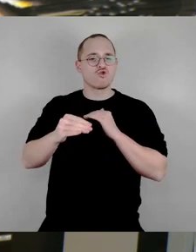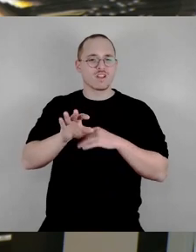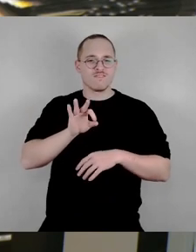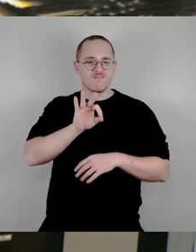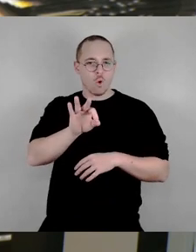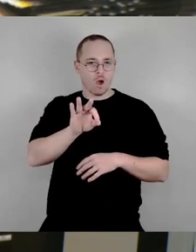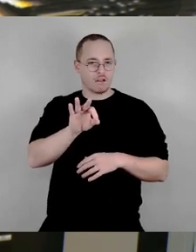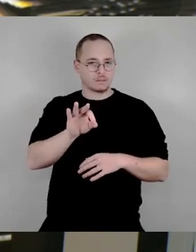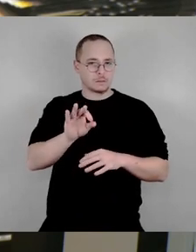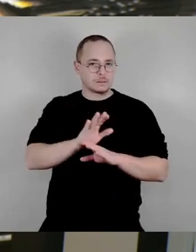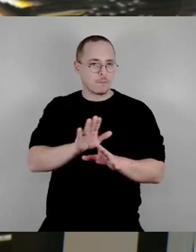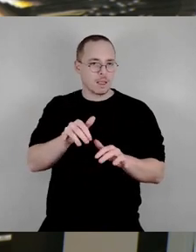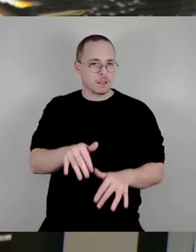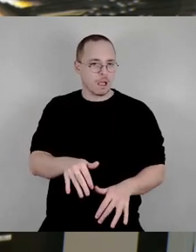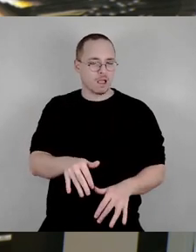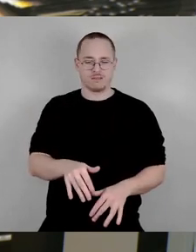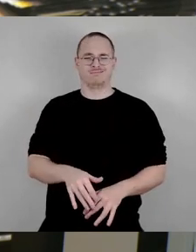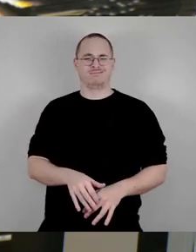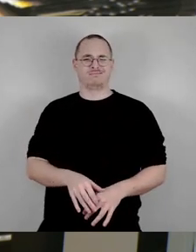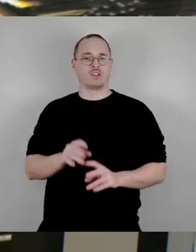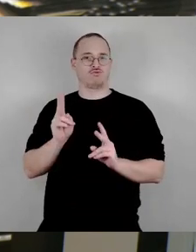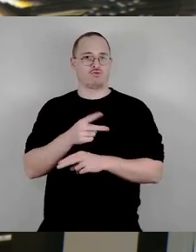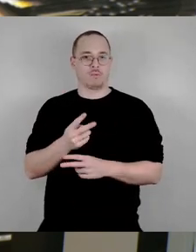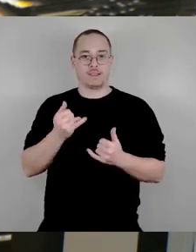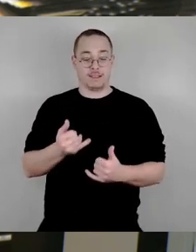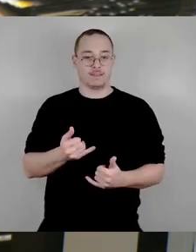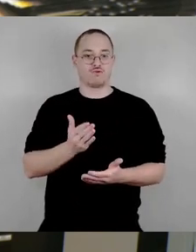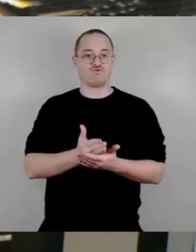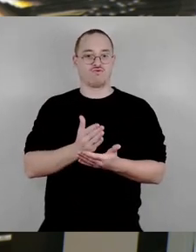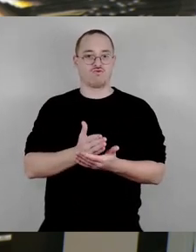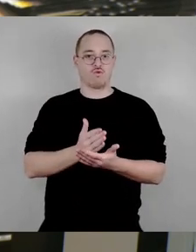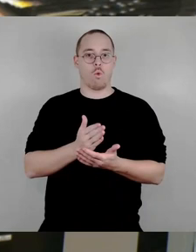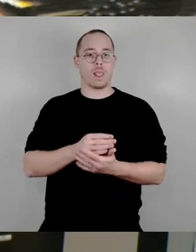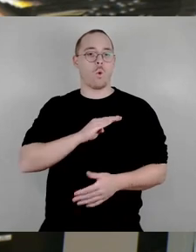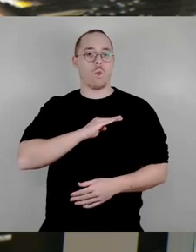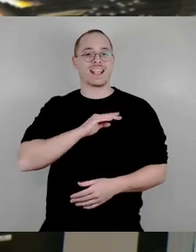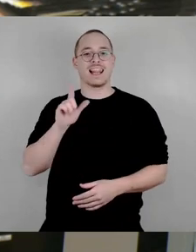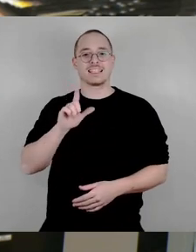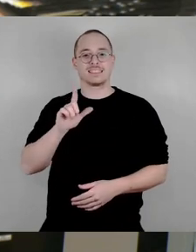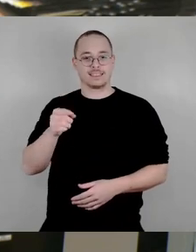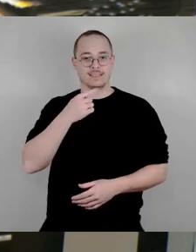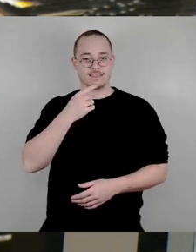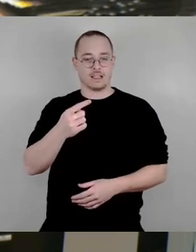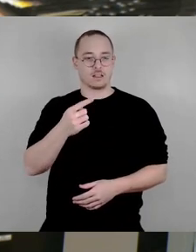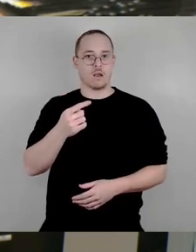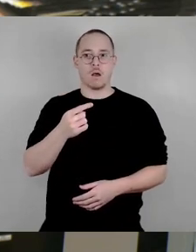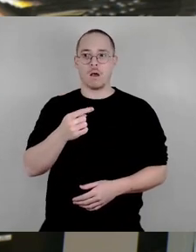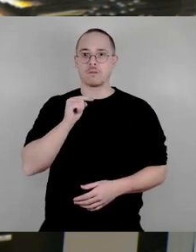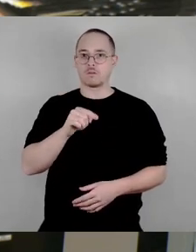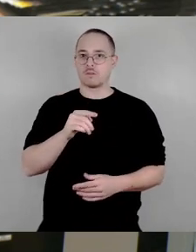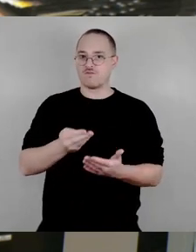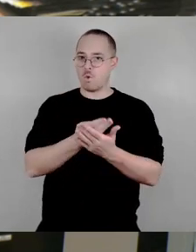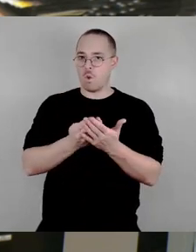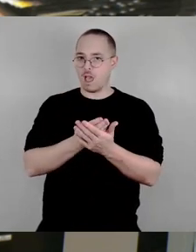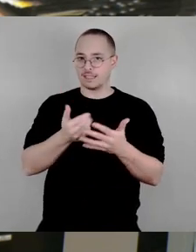eine zweite Vorlage, Kollege Lazinski hat es erwähnt. Zum zweiten war eine Vorlage wieder im Geschäftsgang mit sechs Grundstücken. Da ist ein Grundstück in Nickern dabei.